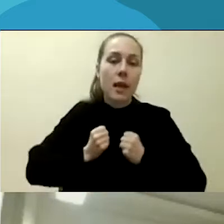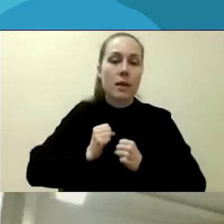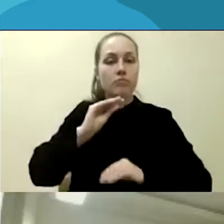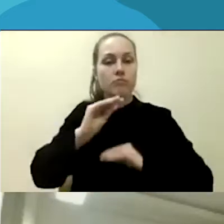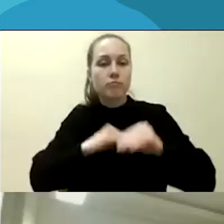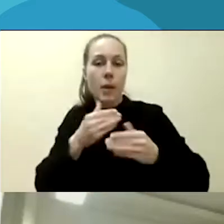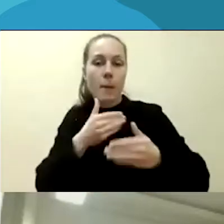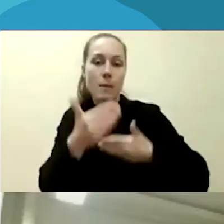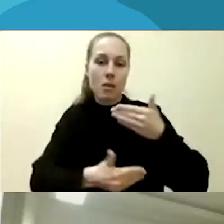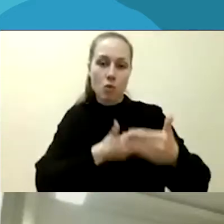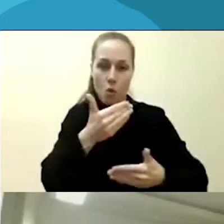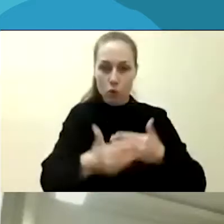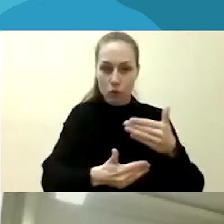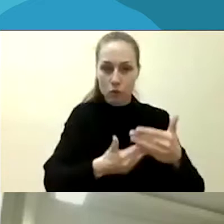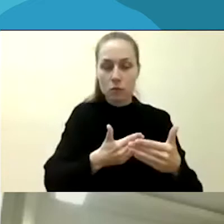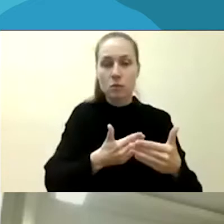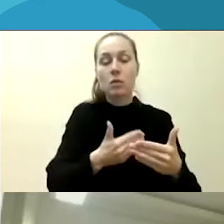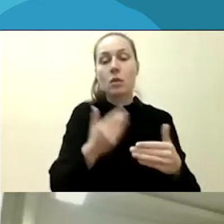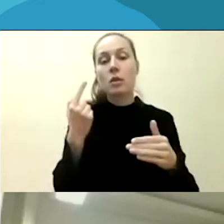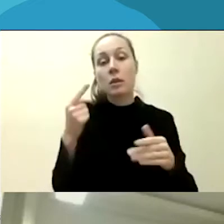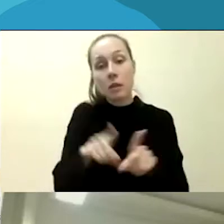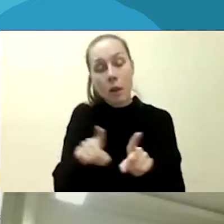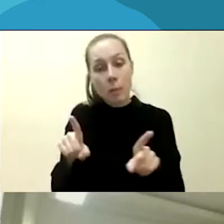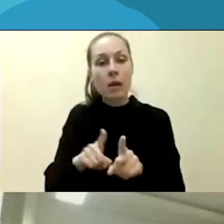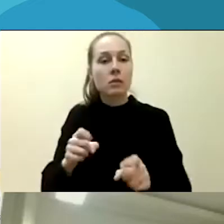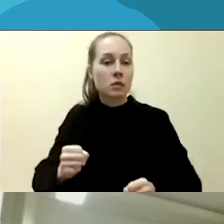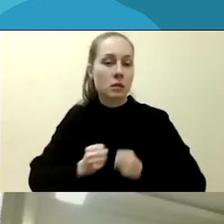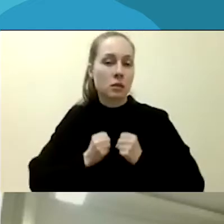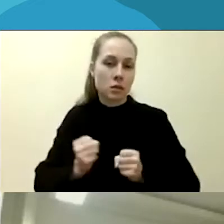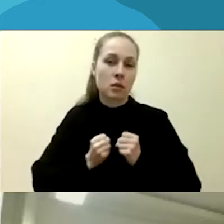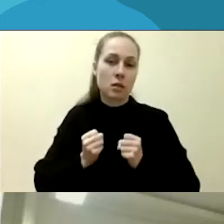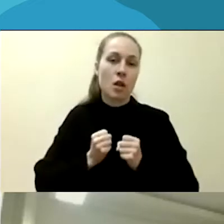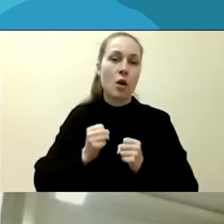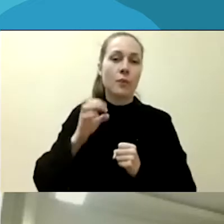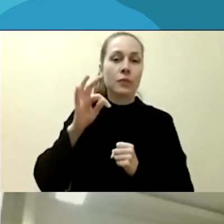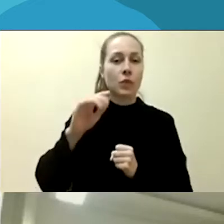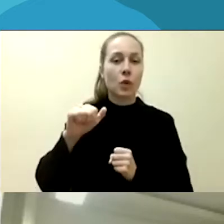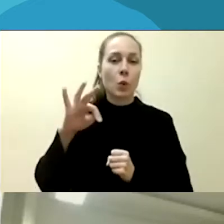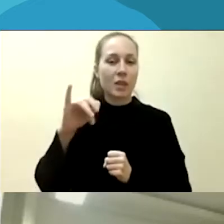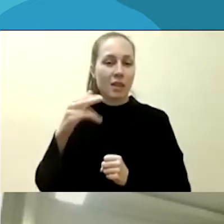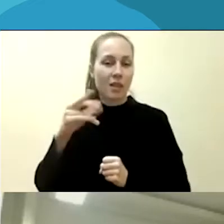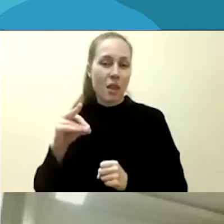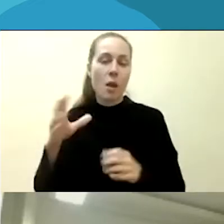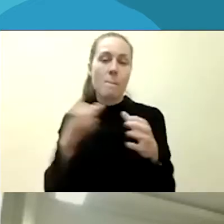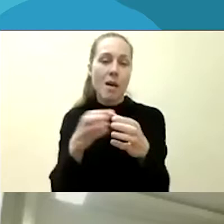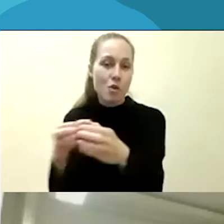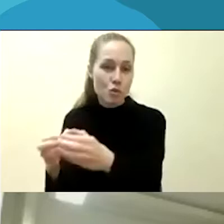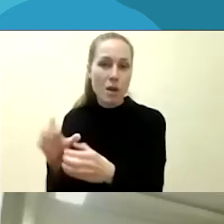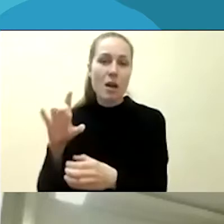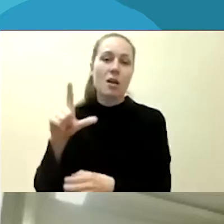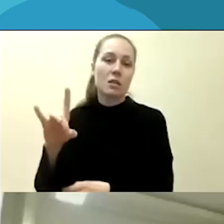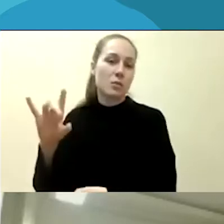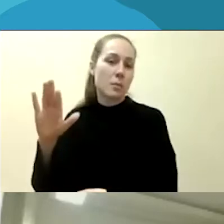Mes taip pat stipriname tautinių mažumų ir LGBT grupių pasitikėjimą policiją,